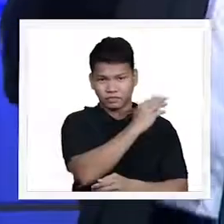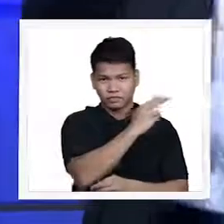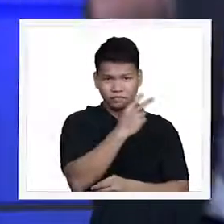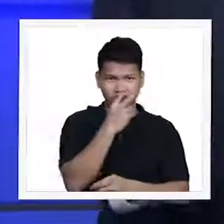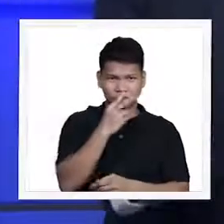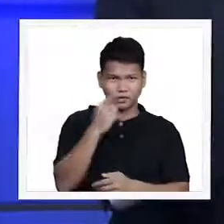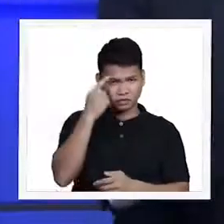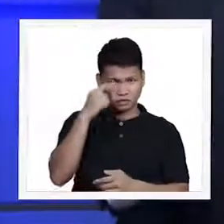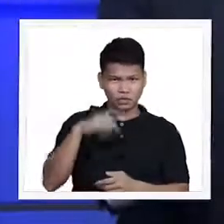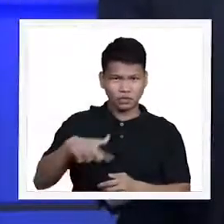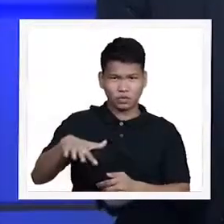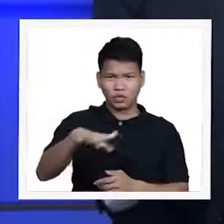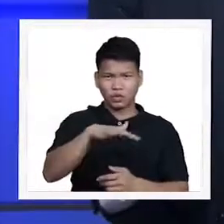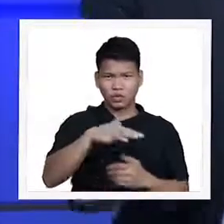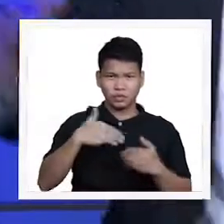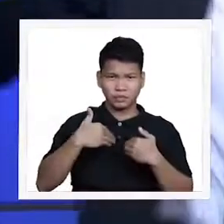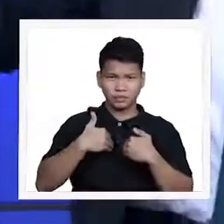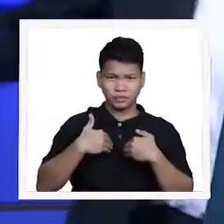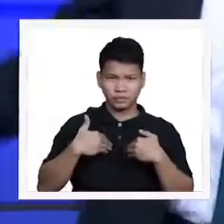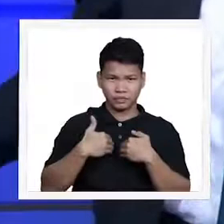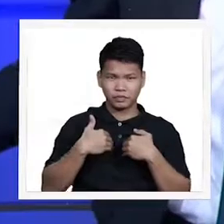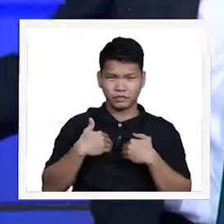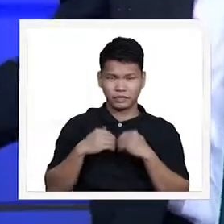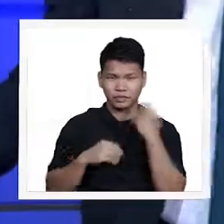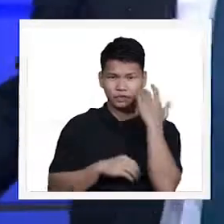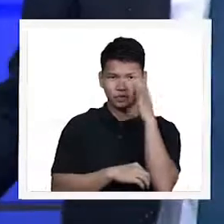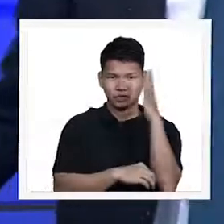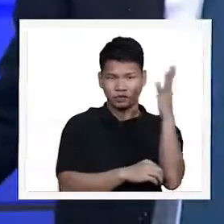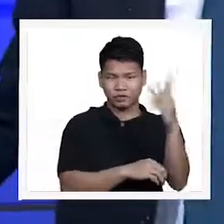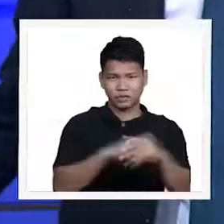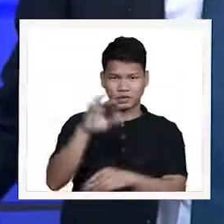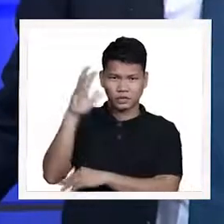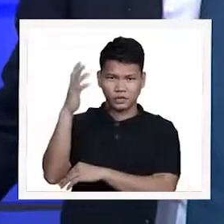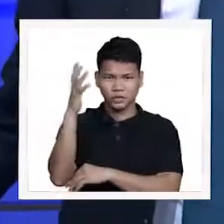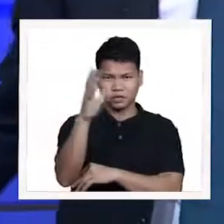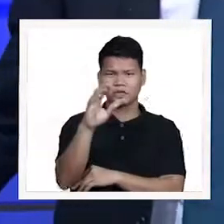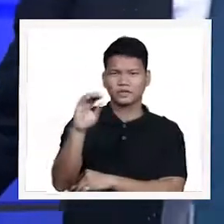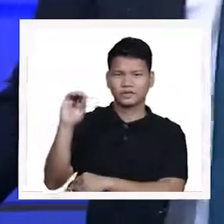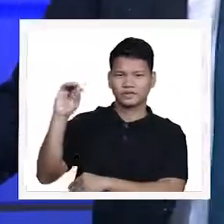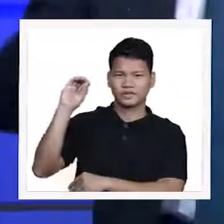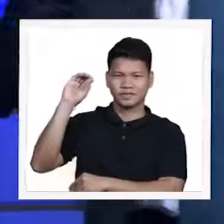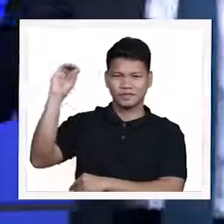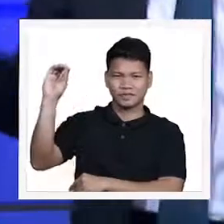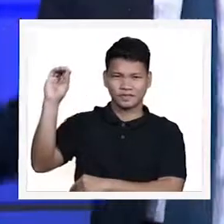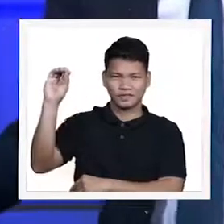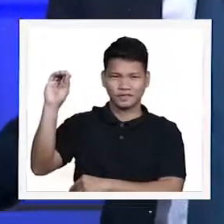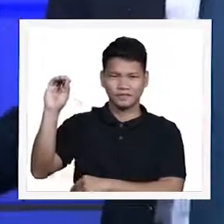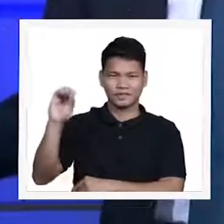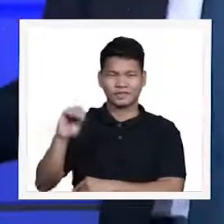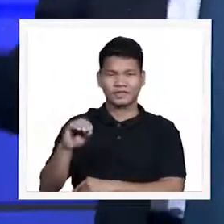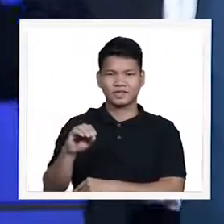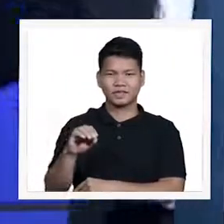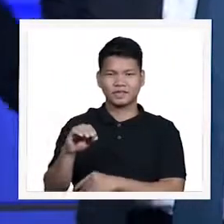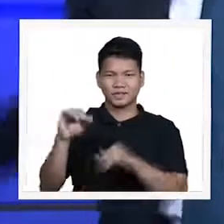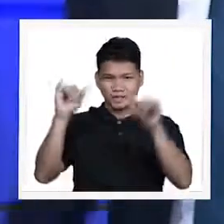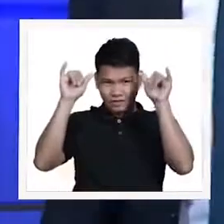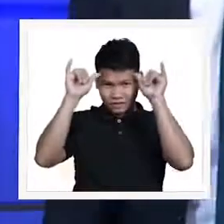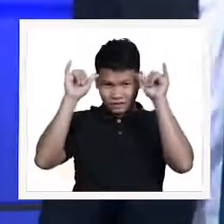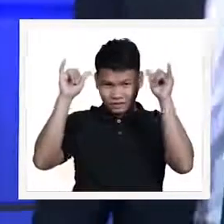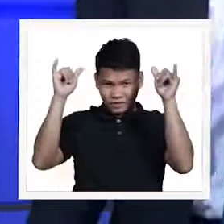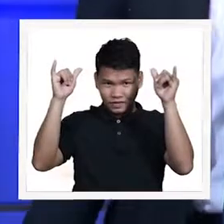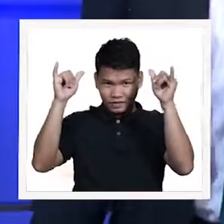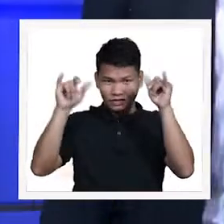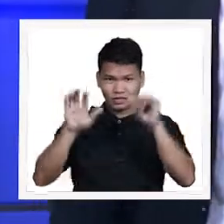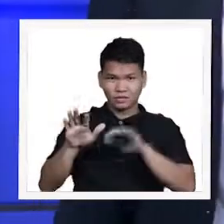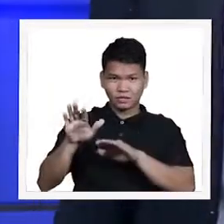every beast of the forest is mine. Sabi ng Panginoon. And the cattle on a thousand